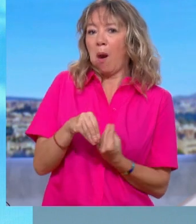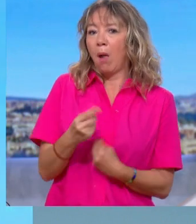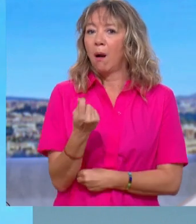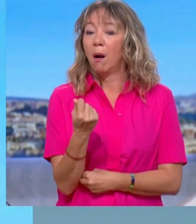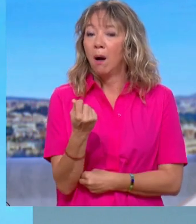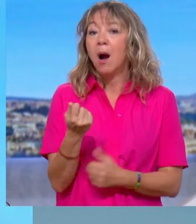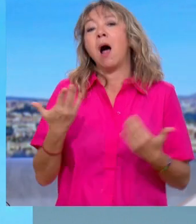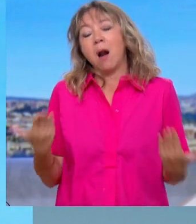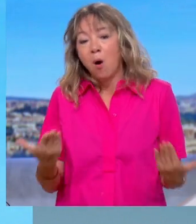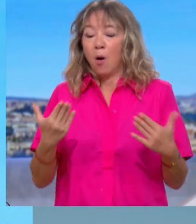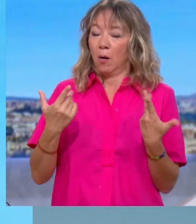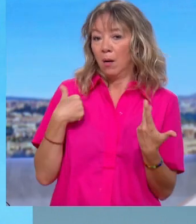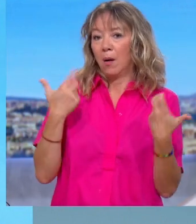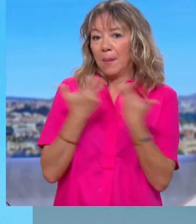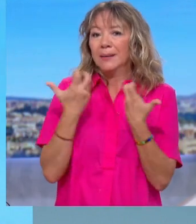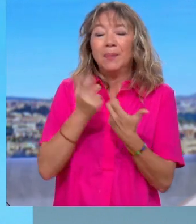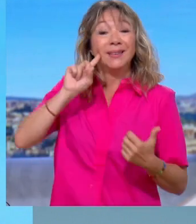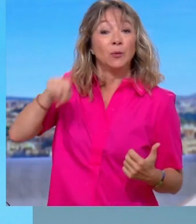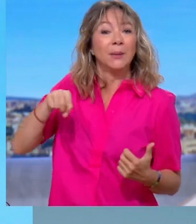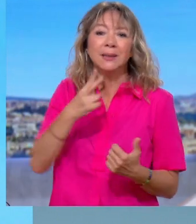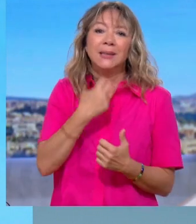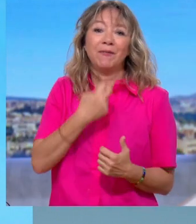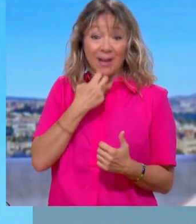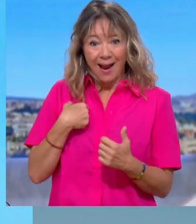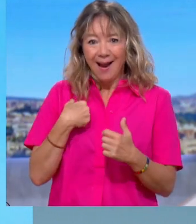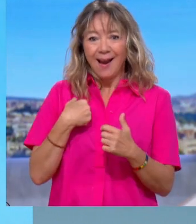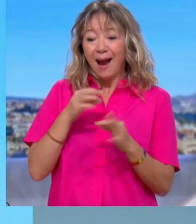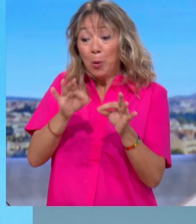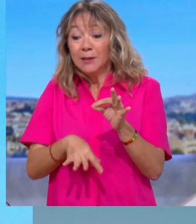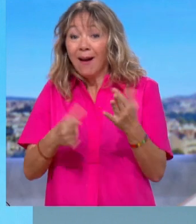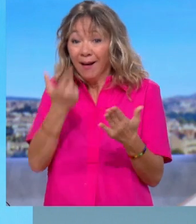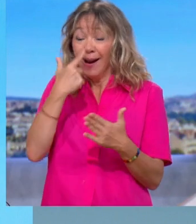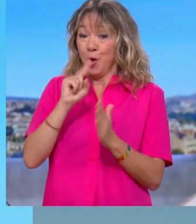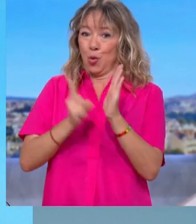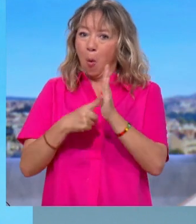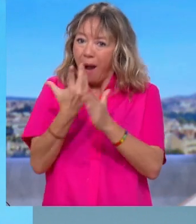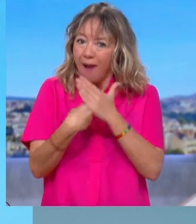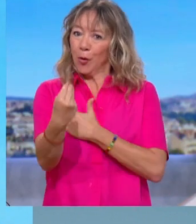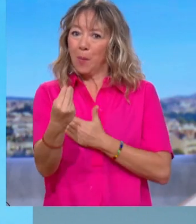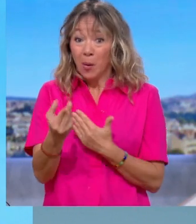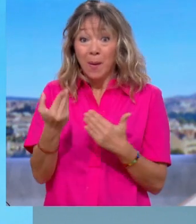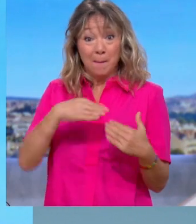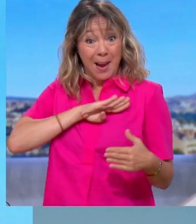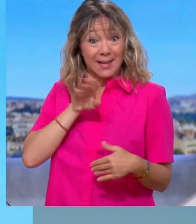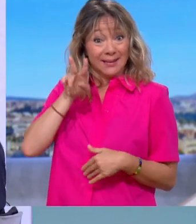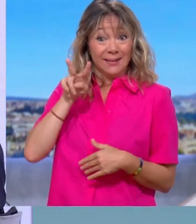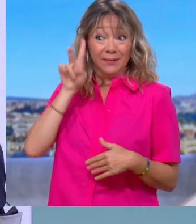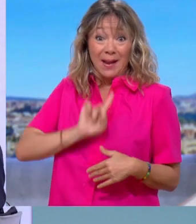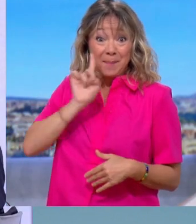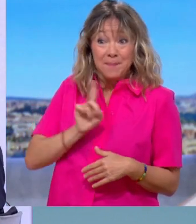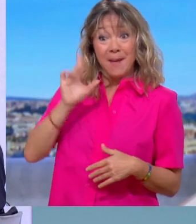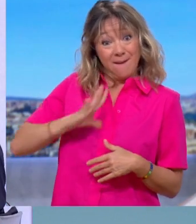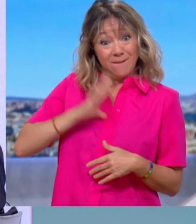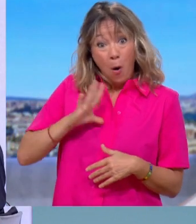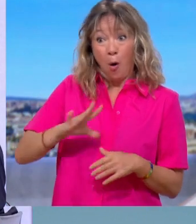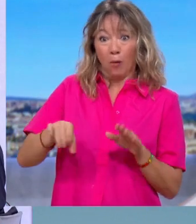par exemple, le droit à l'avortement. C'était les 343 salopes. C'est les suffragettes qui ont permis le droit de vote des femmes.'était aussi... Ce sont des sujets sur